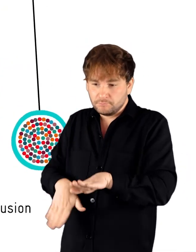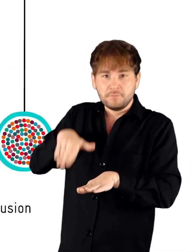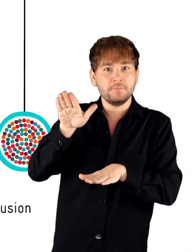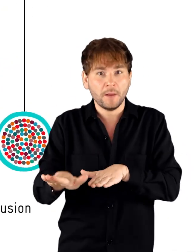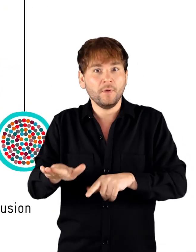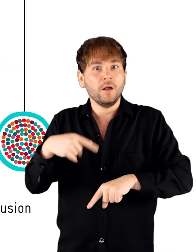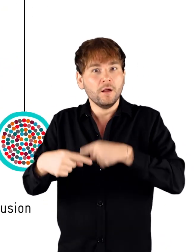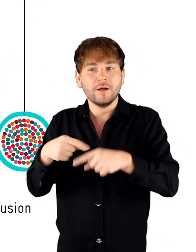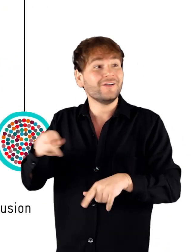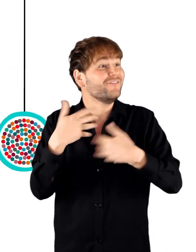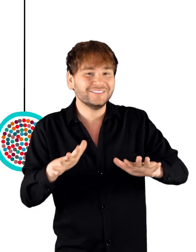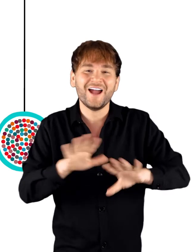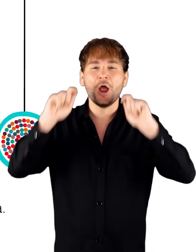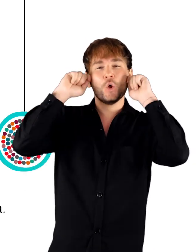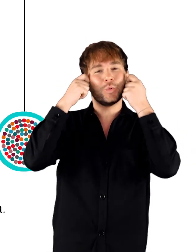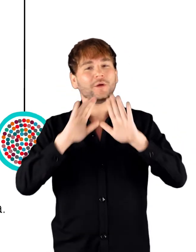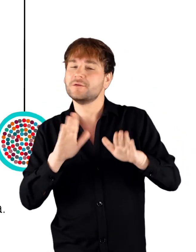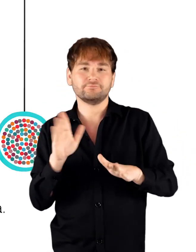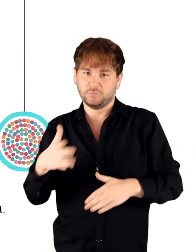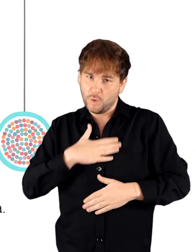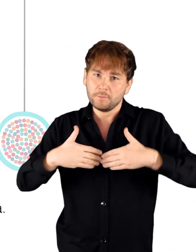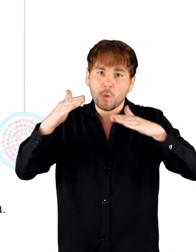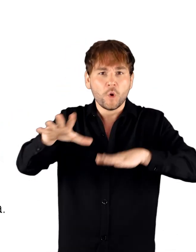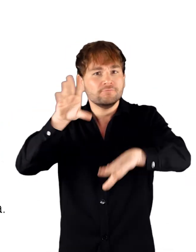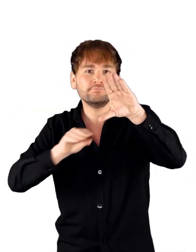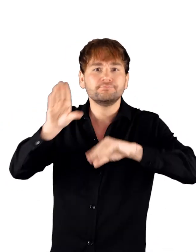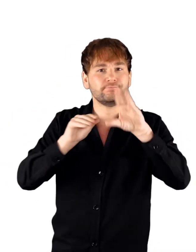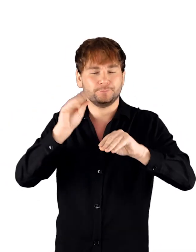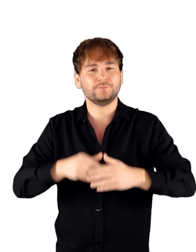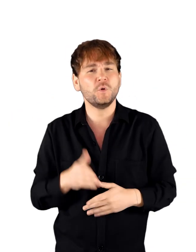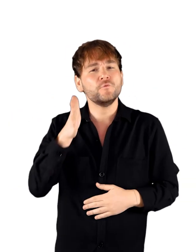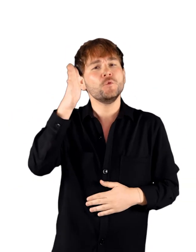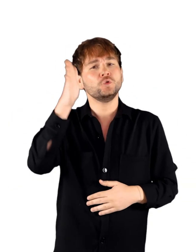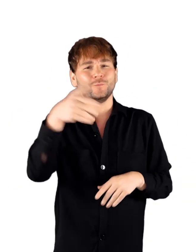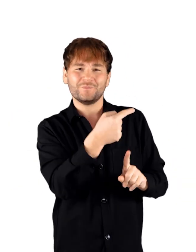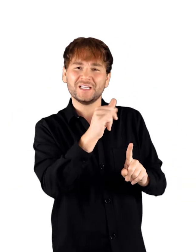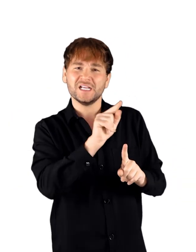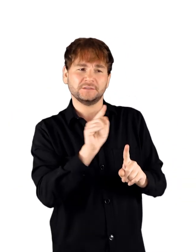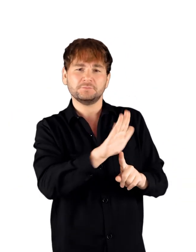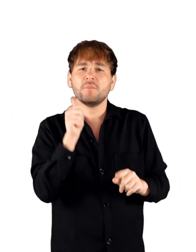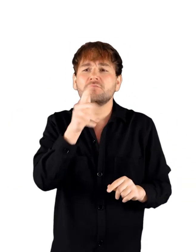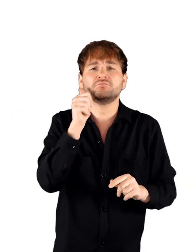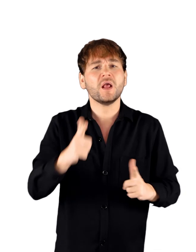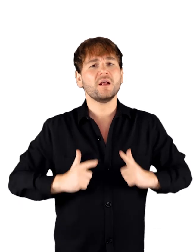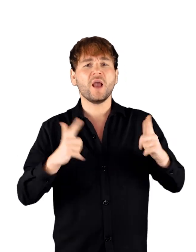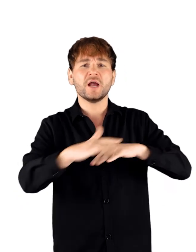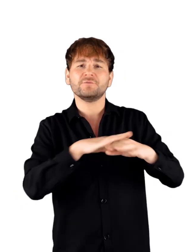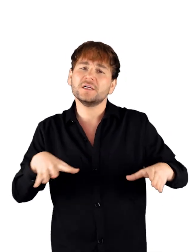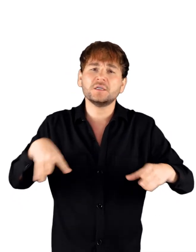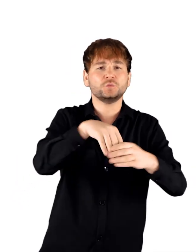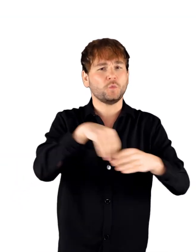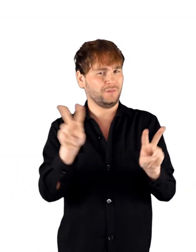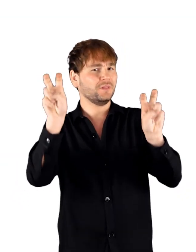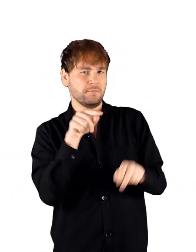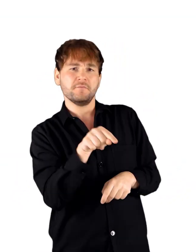depuis qu'elle a commencé à la GIZ. Mais elle ne veut pas se reposer sur cela. L'inclusion devrait devenir une évidence dans la vie